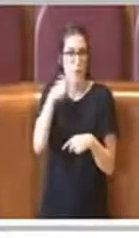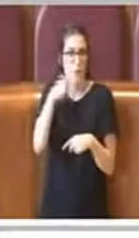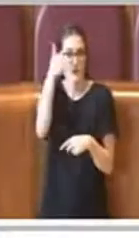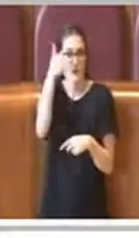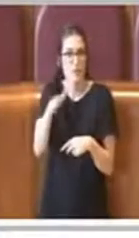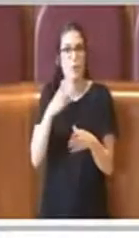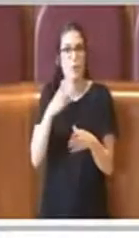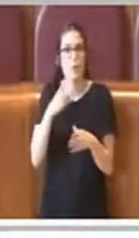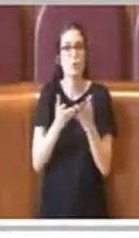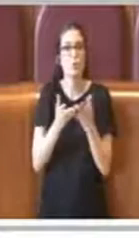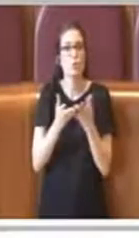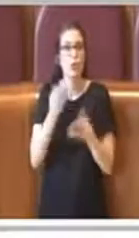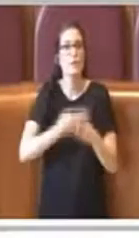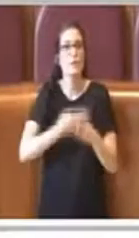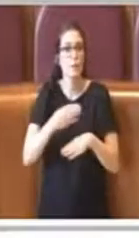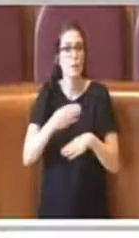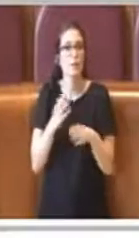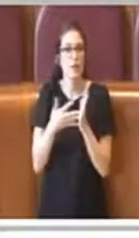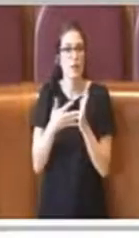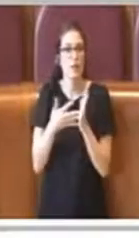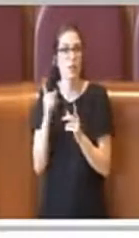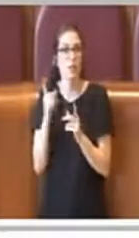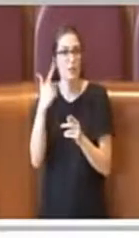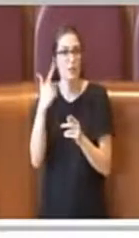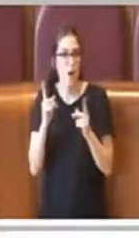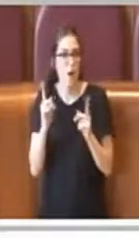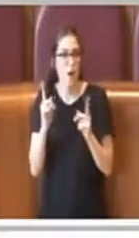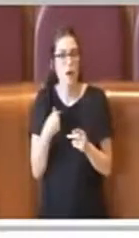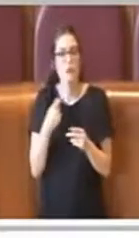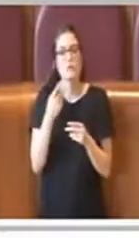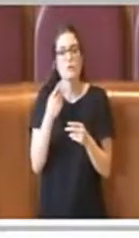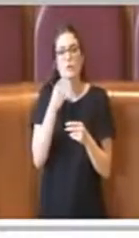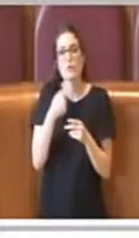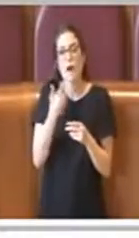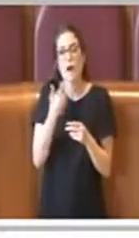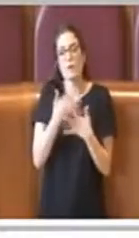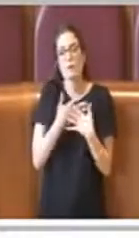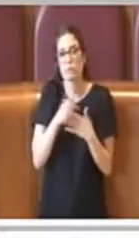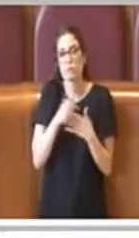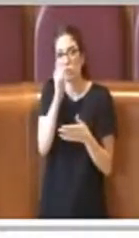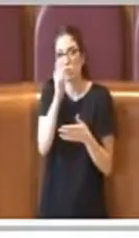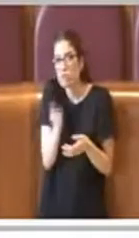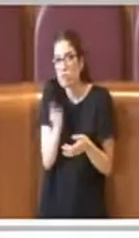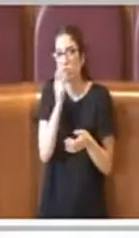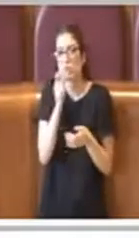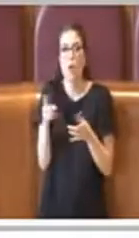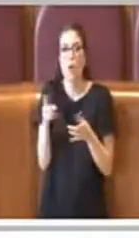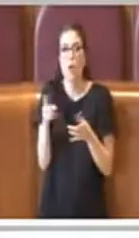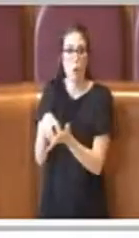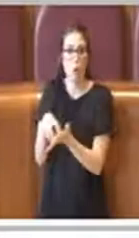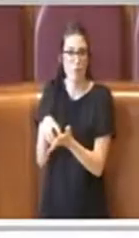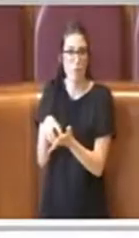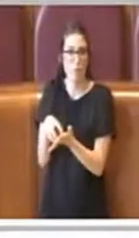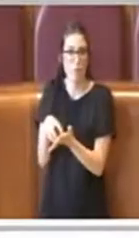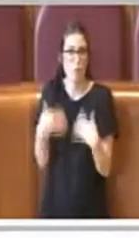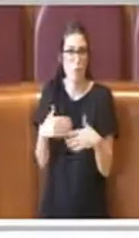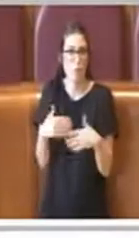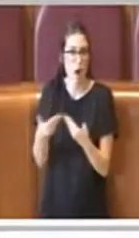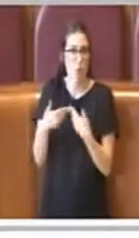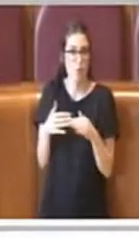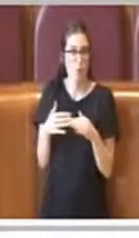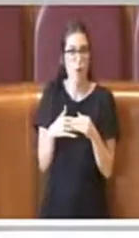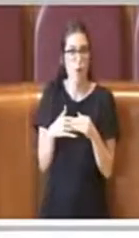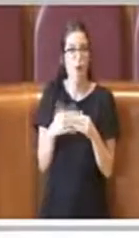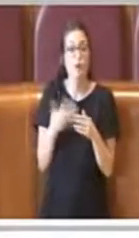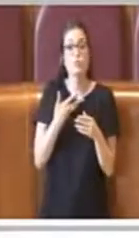sono nel mondo della disabilità, quindi io ci tengo anche a fare onore a quello che è stato il loro contributo. Quindi nel tempo si sono